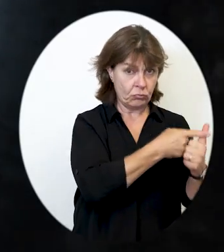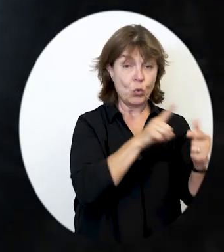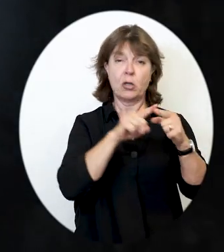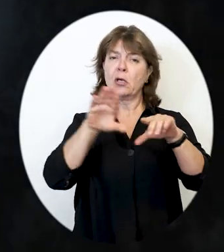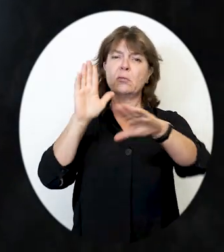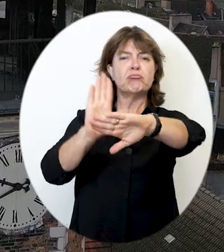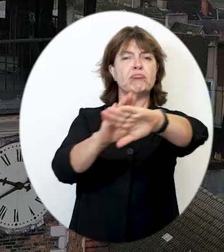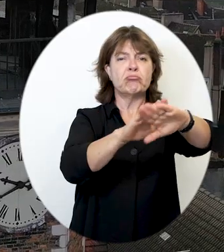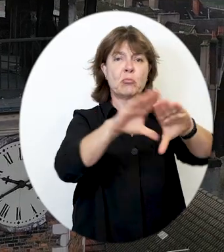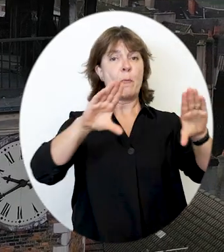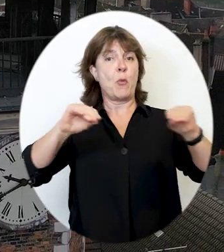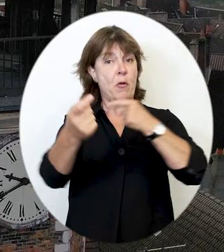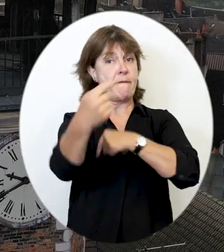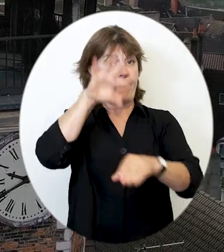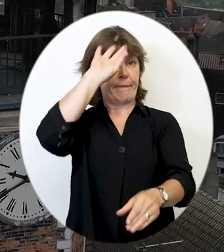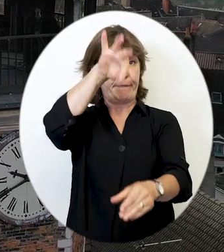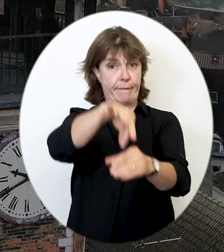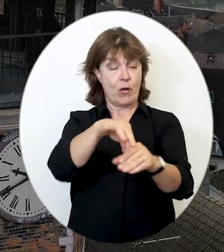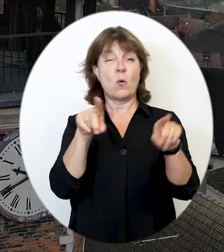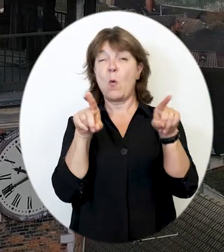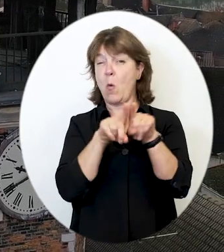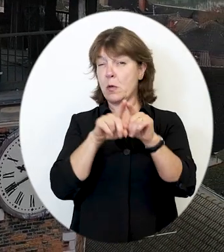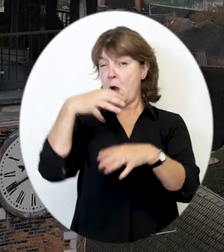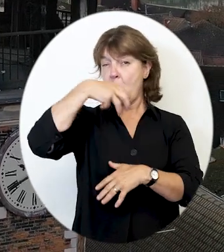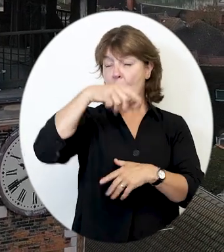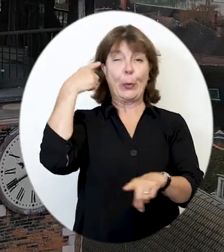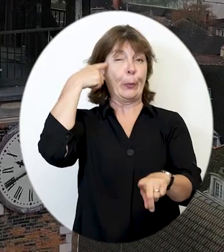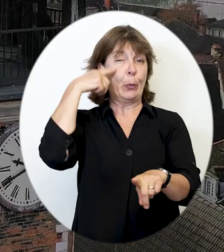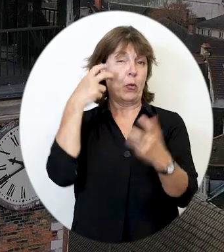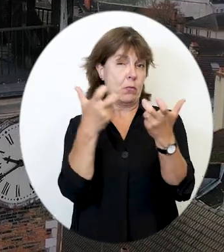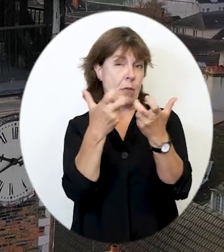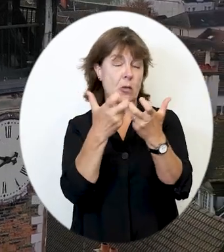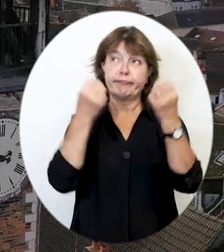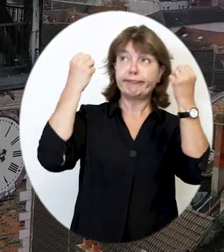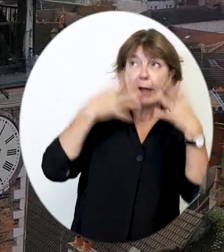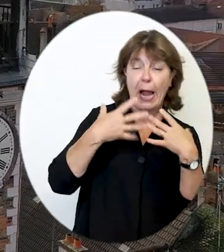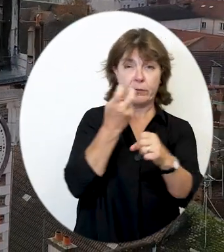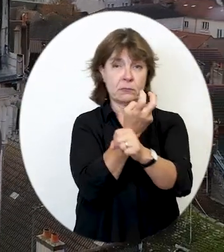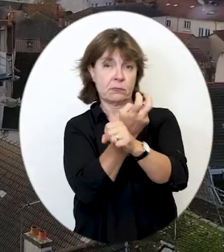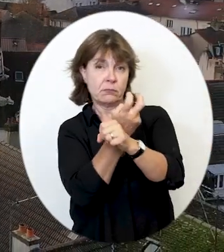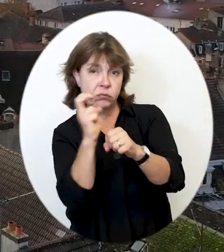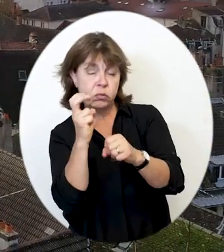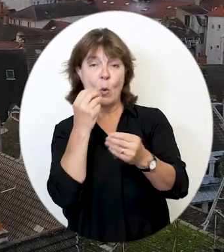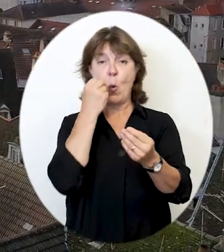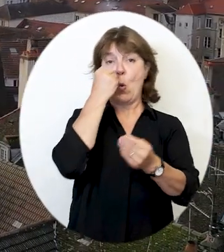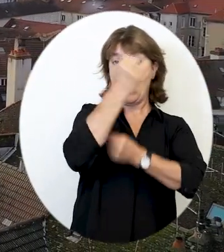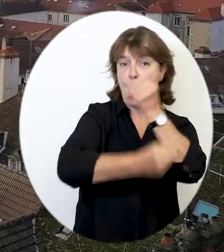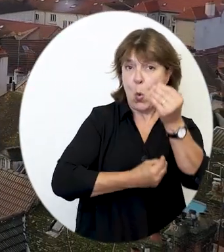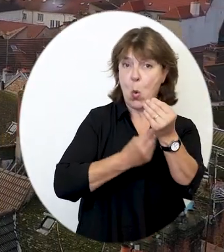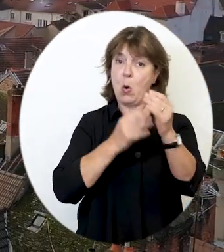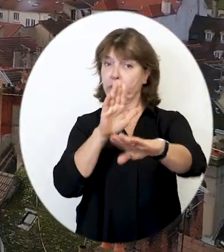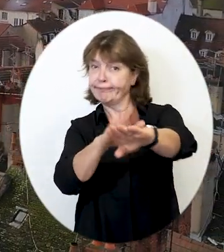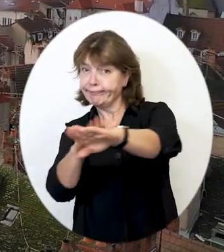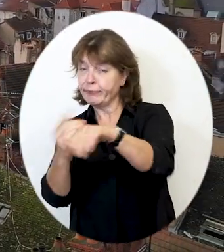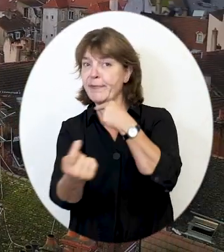population à venir voter, mais elles peuvent aussi retentir pour prévenir d'un danger ou encore